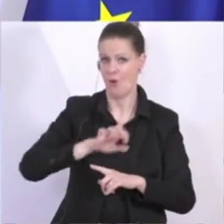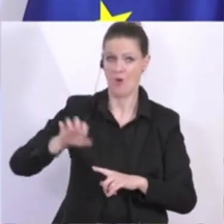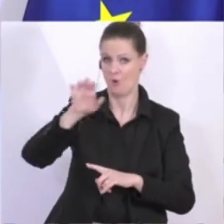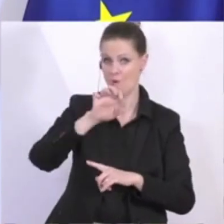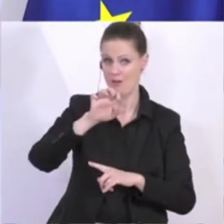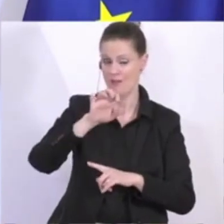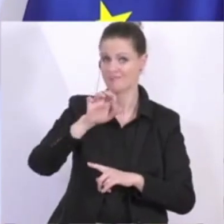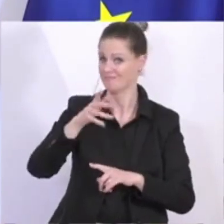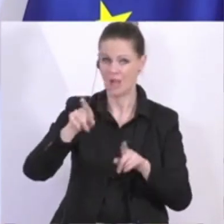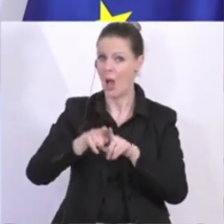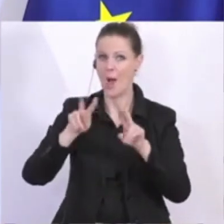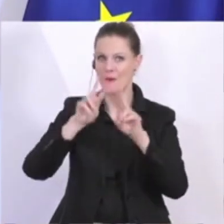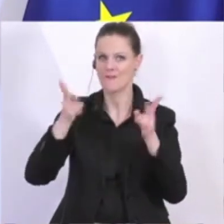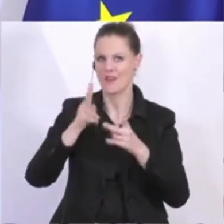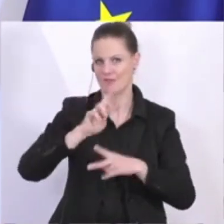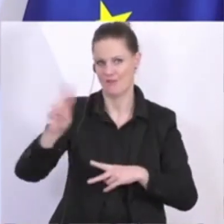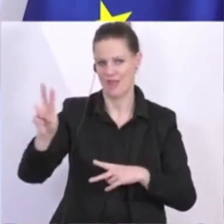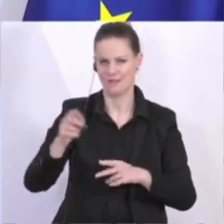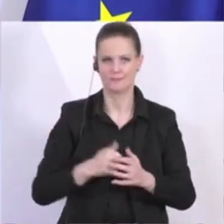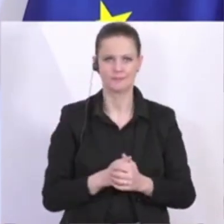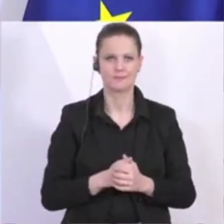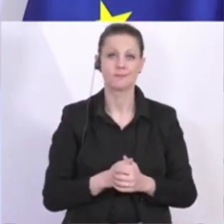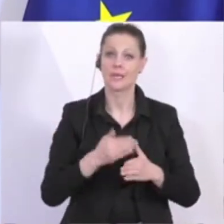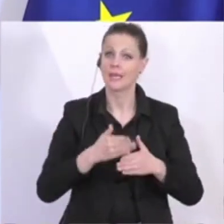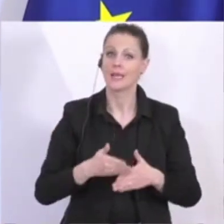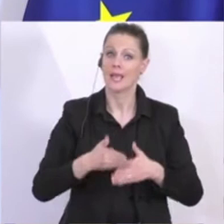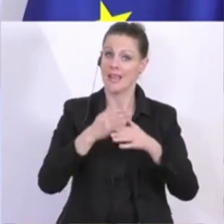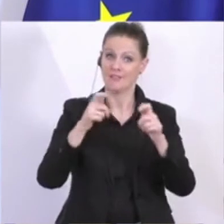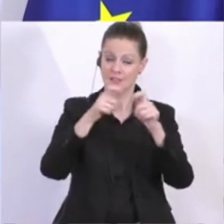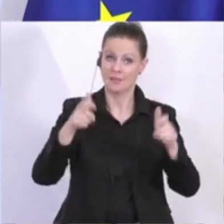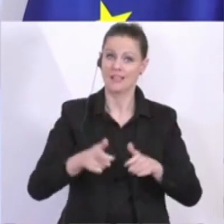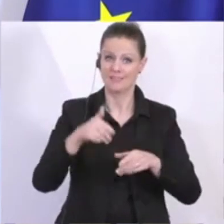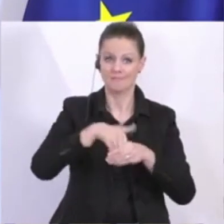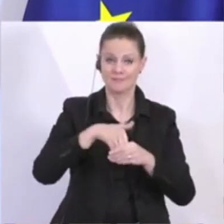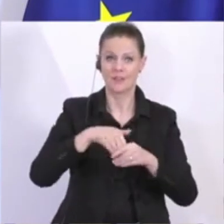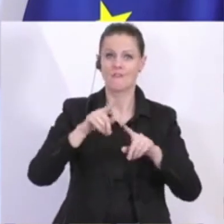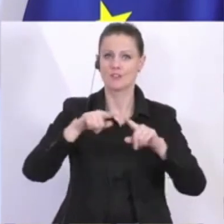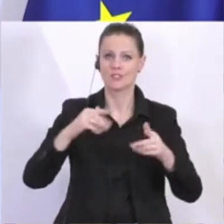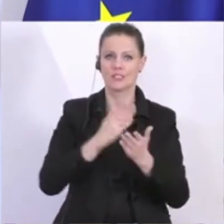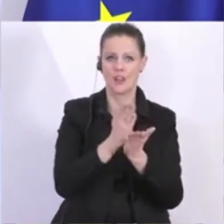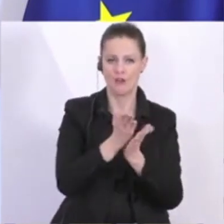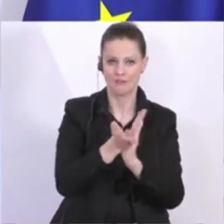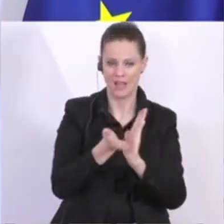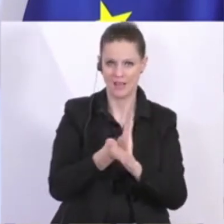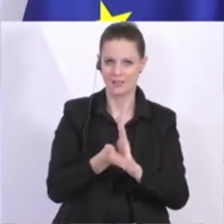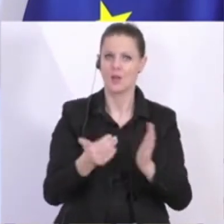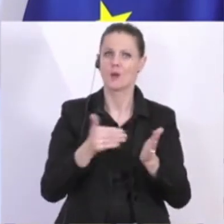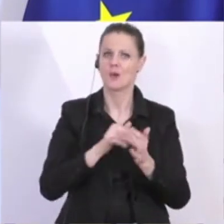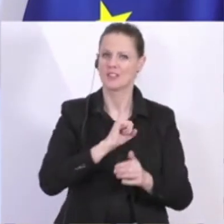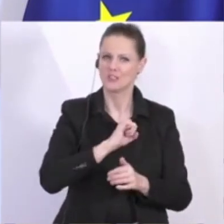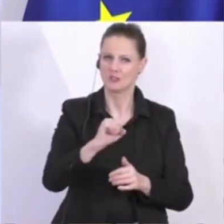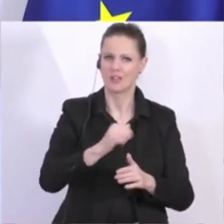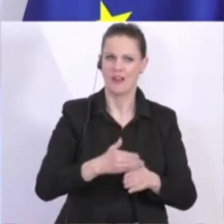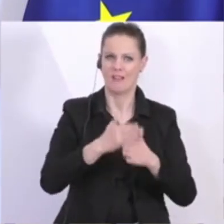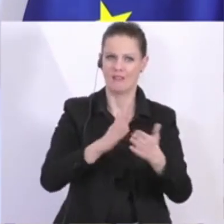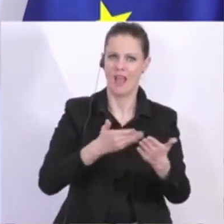sondern auch weltweit. Dieses Hilfspaket ist in unterschiedliche Teile geteilt und es muss rasche Hilfe zur